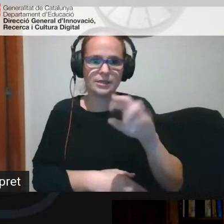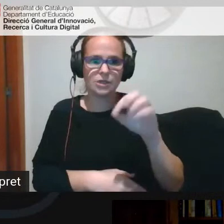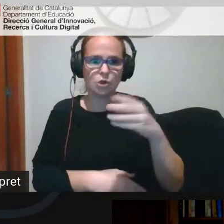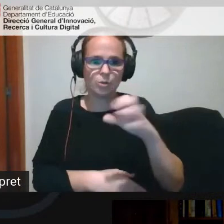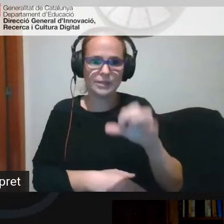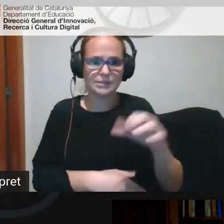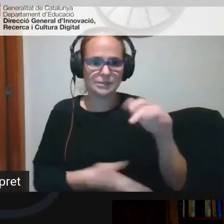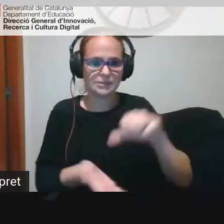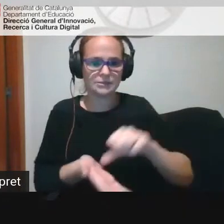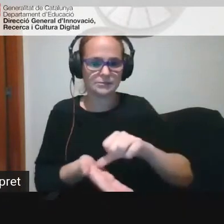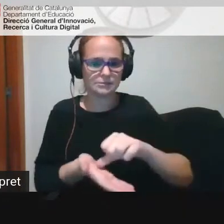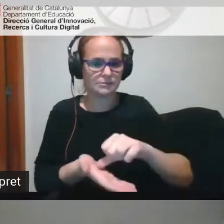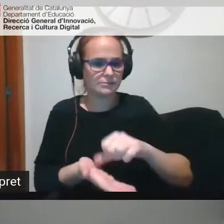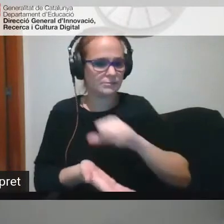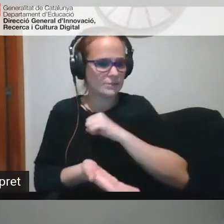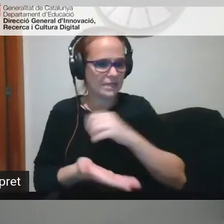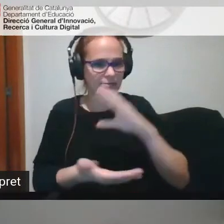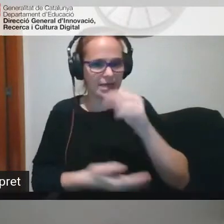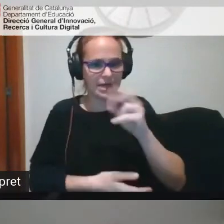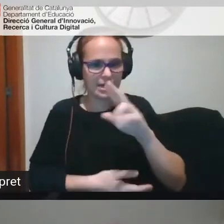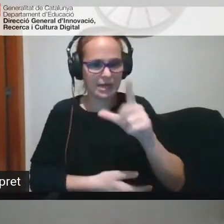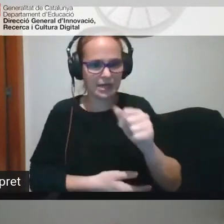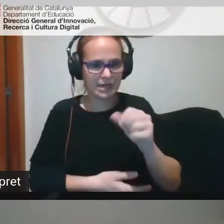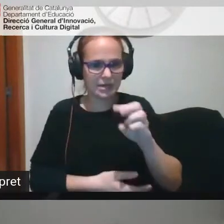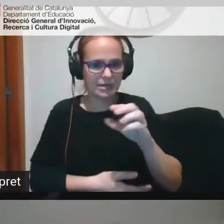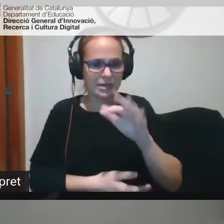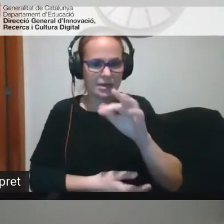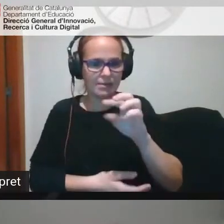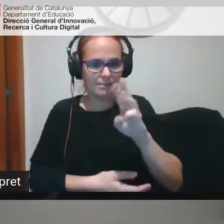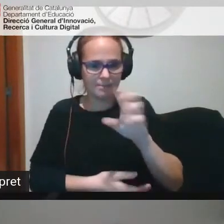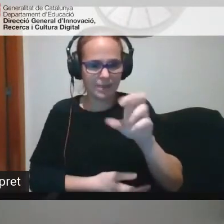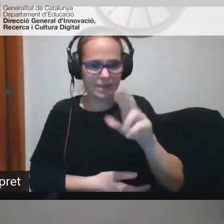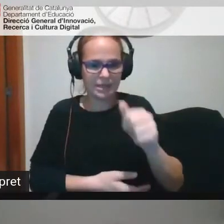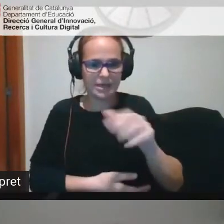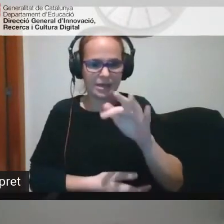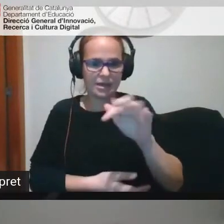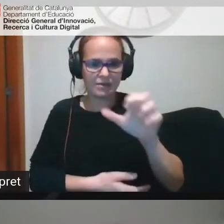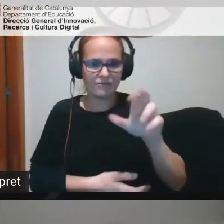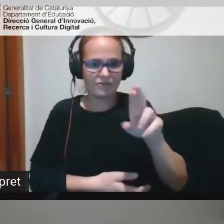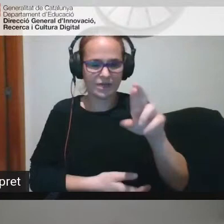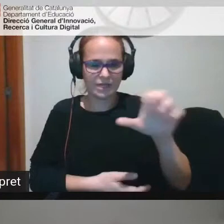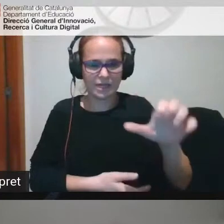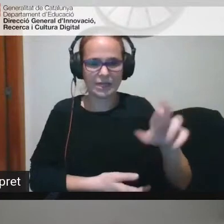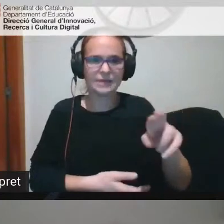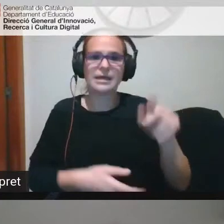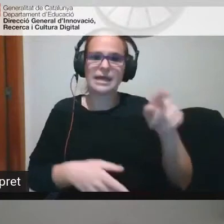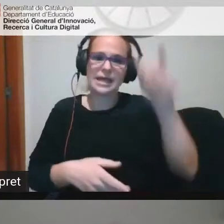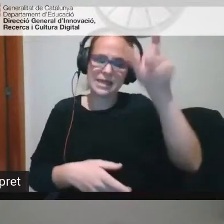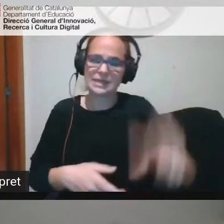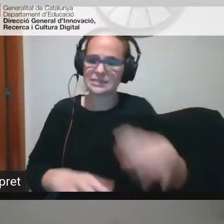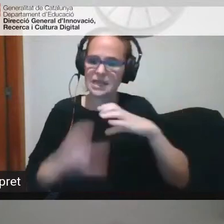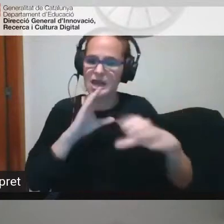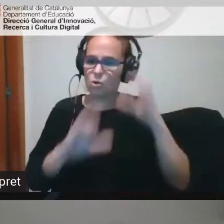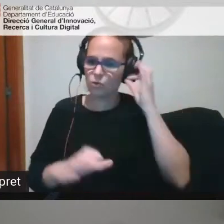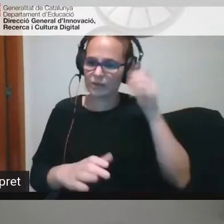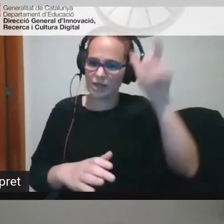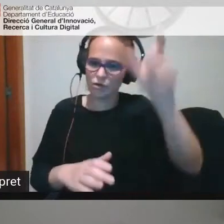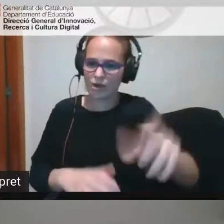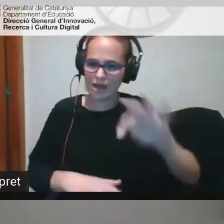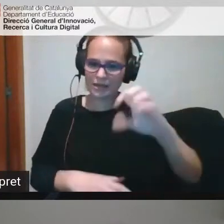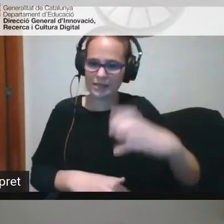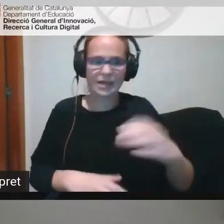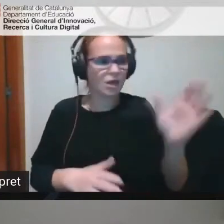la Carla Pere Ferrer la coordinadora TAC aquí la tenim Carla bona tarda bona tarda